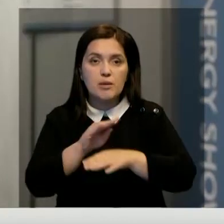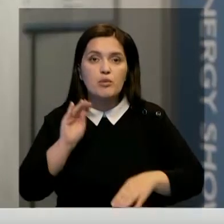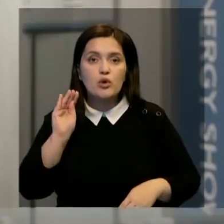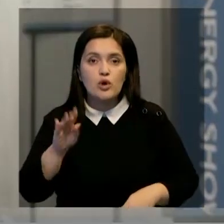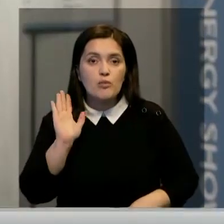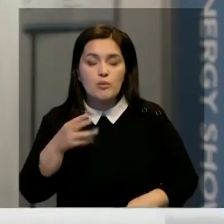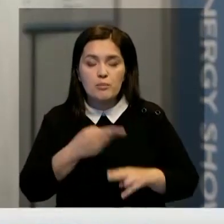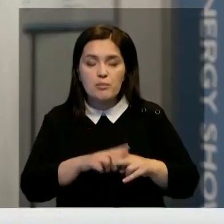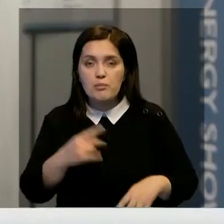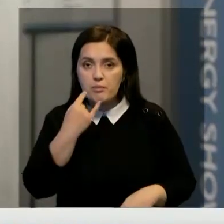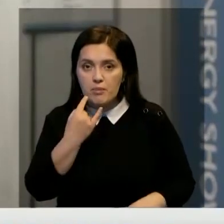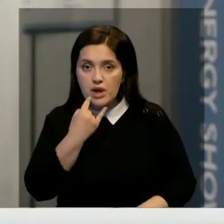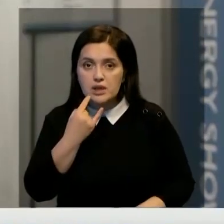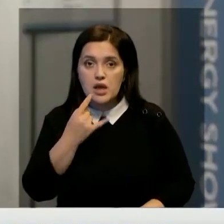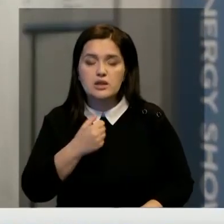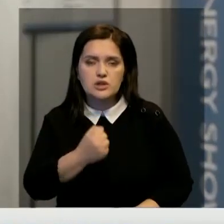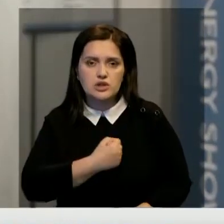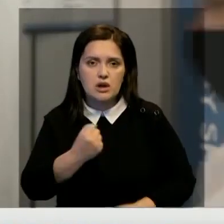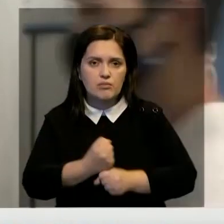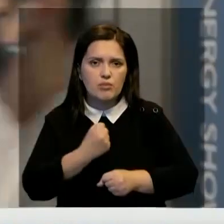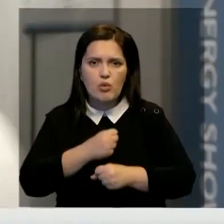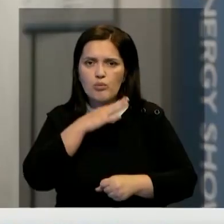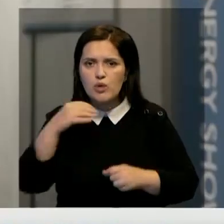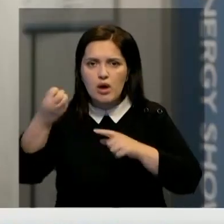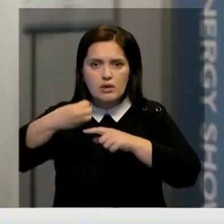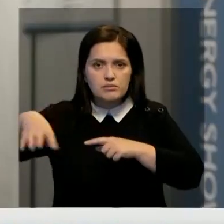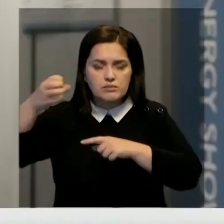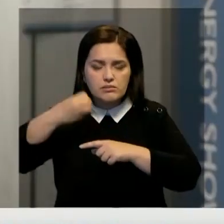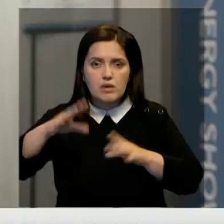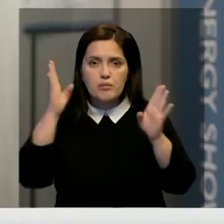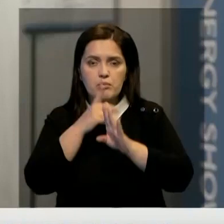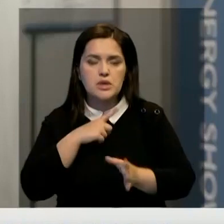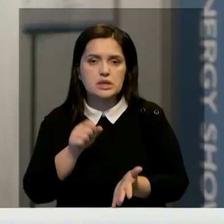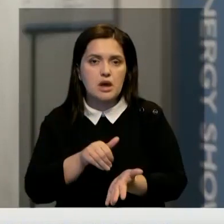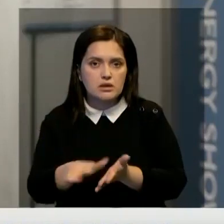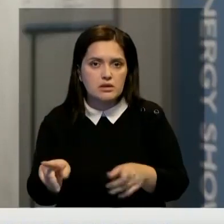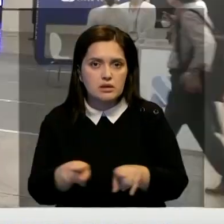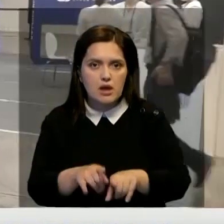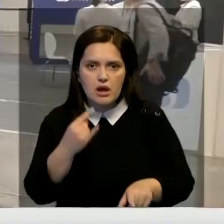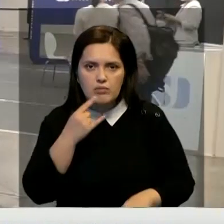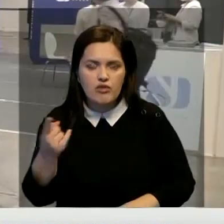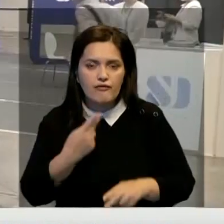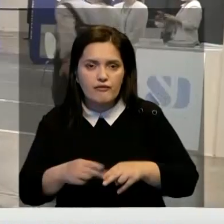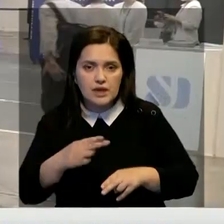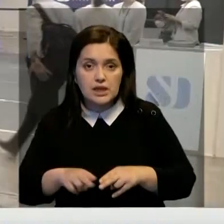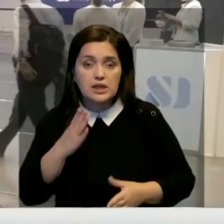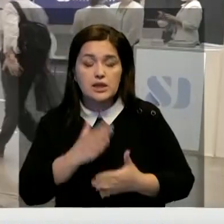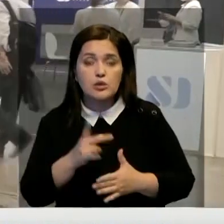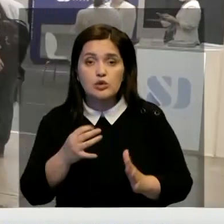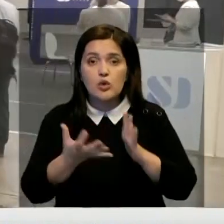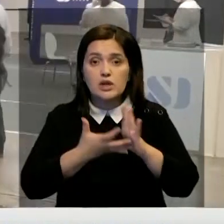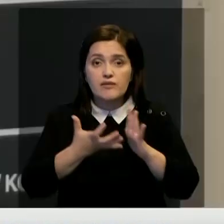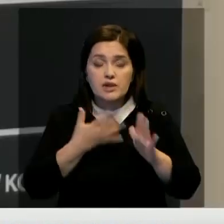литиевые батареи. К сожалению, при их производстве много выбросов в атмосферу. И мы за отказ от таких аккумуляторов. Однако в стране не